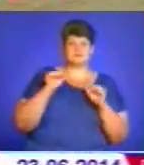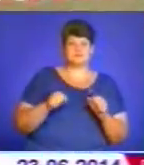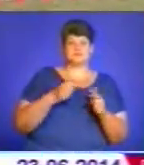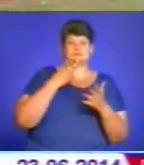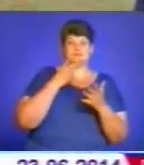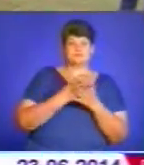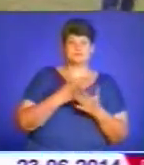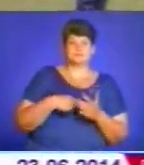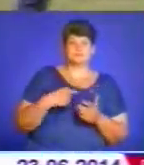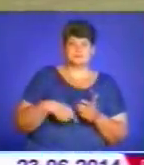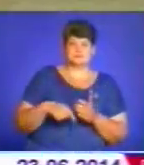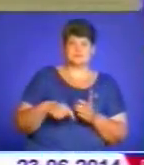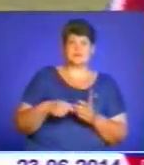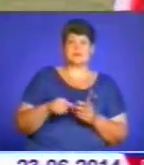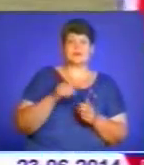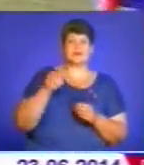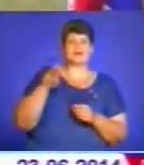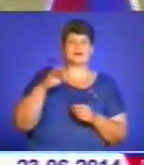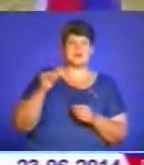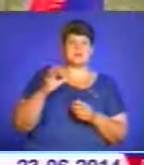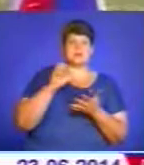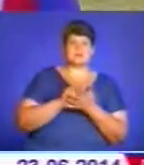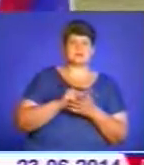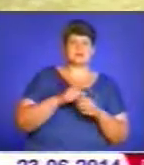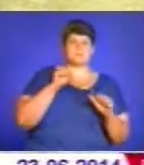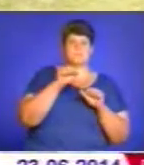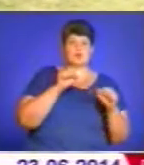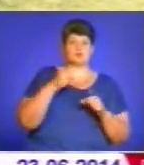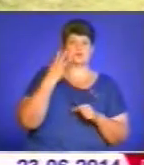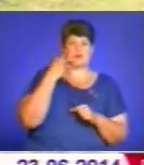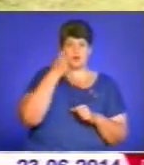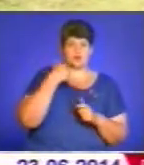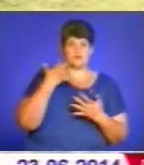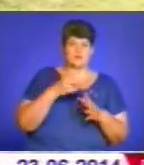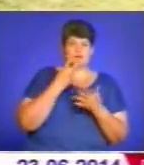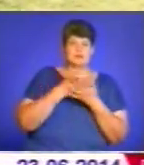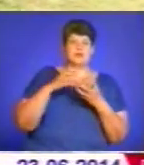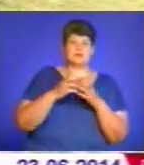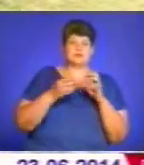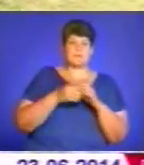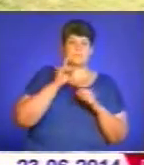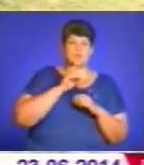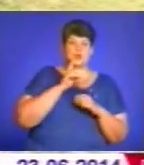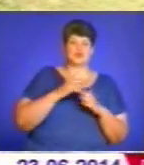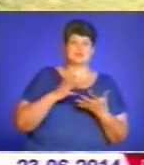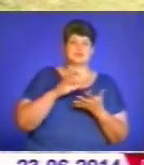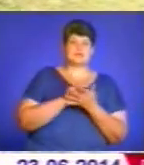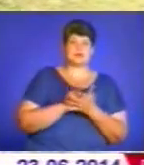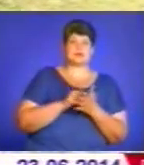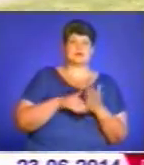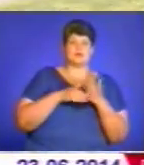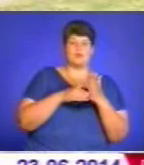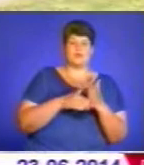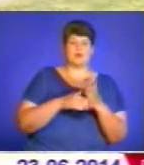підростаючого покоління. Тарас займається боксом три роки. Каже, вже помітні результати. Поки що заняття спортом допомагають в школі.